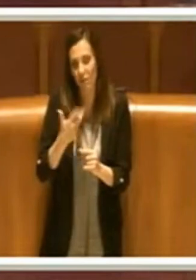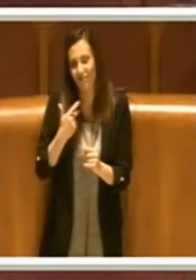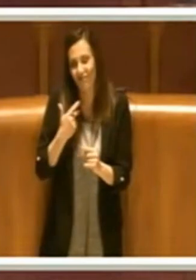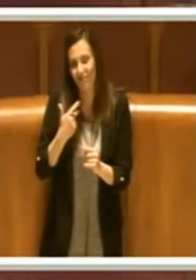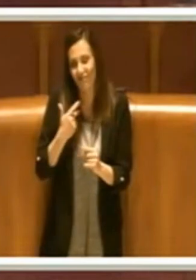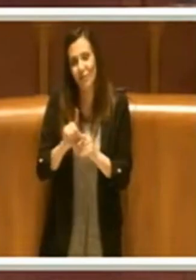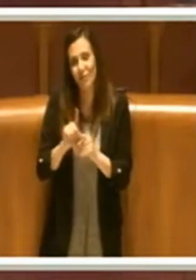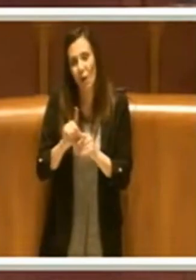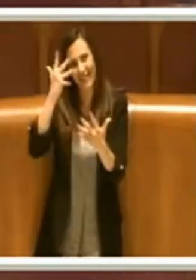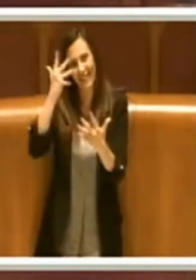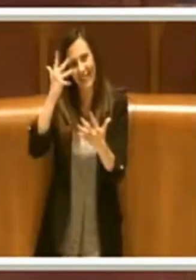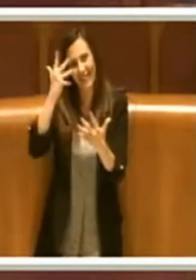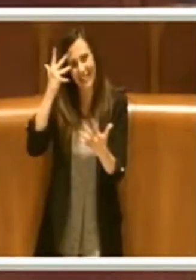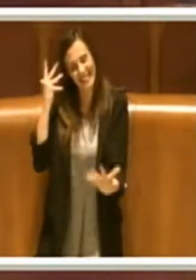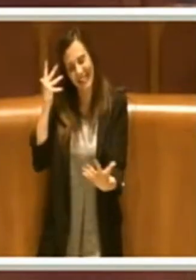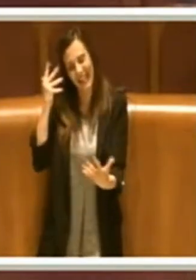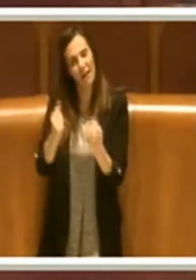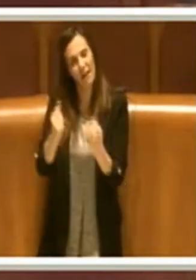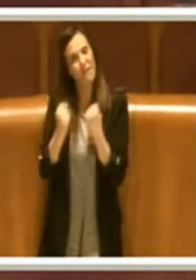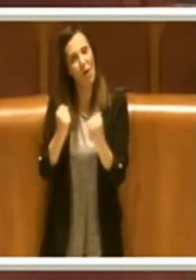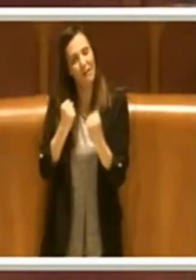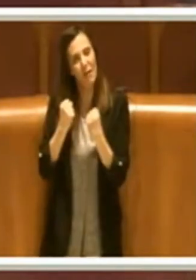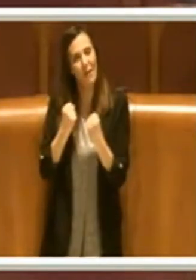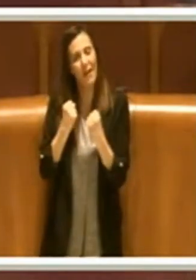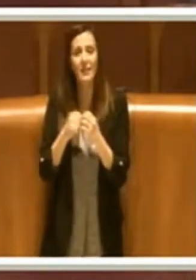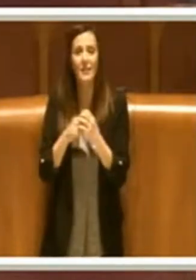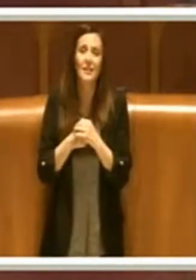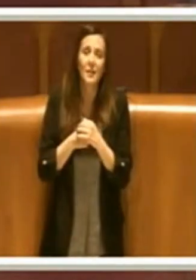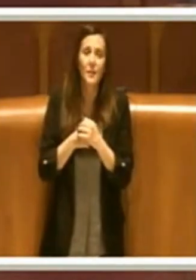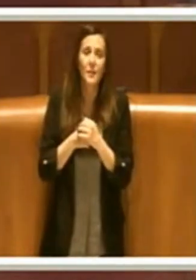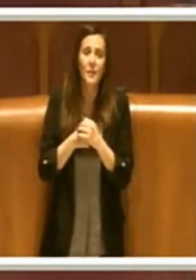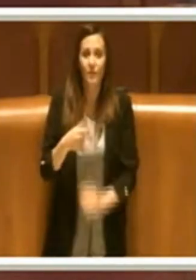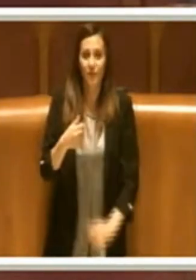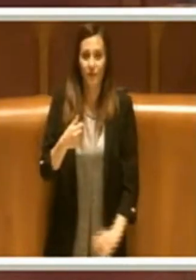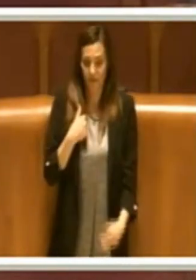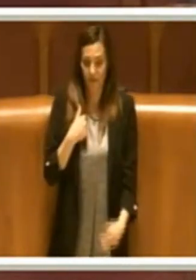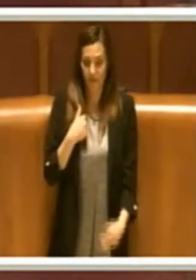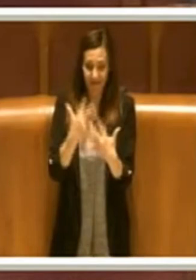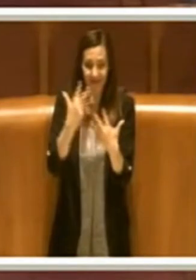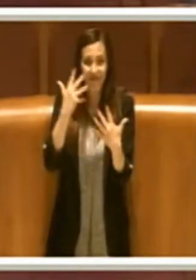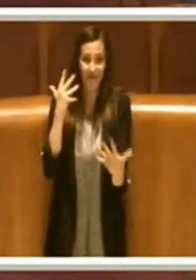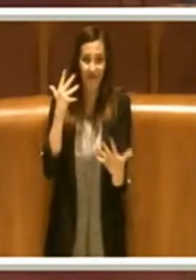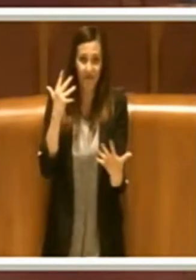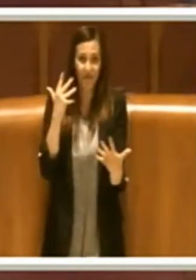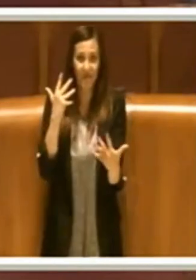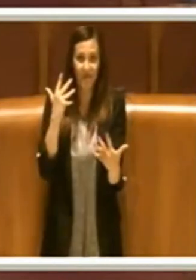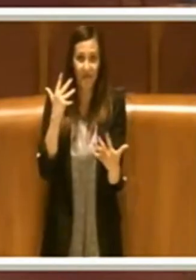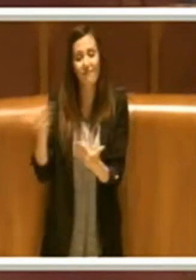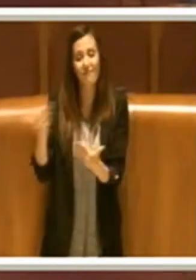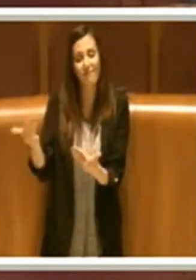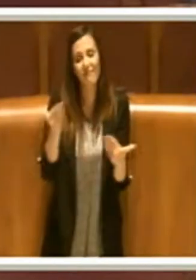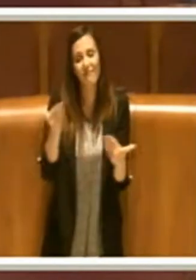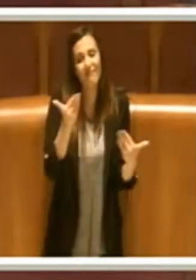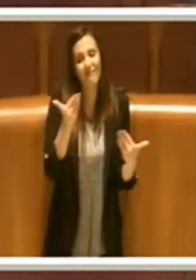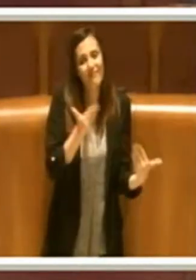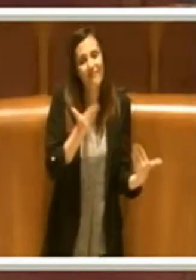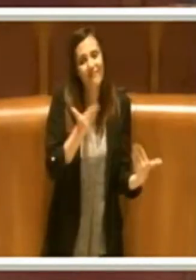sottolineare con forza in questo momento, e io ho sottolineato un invito